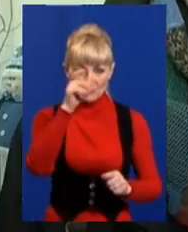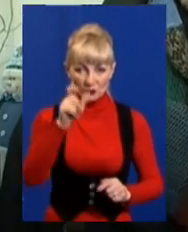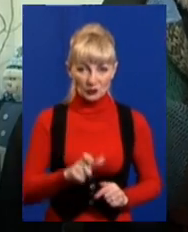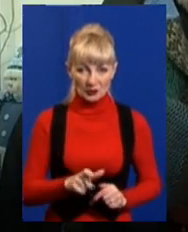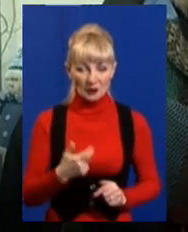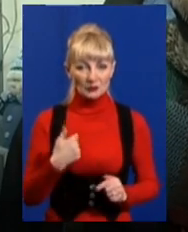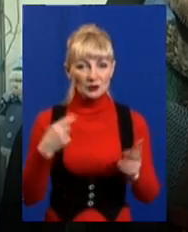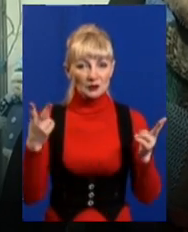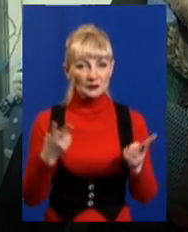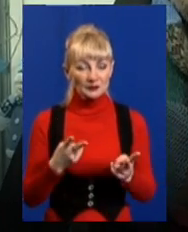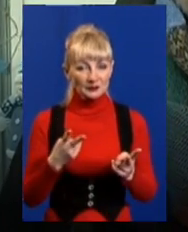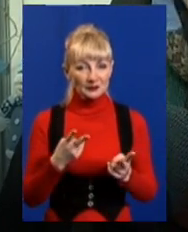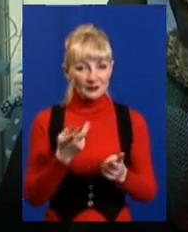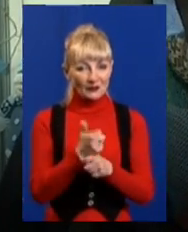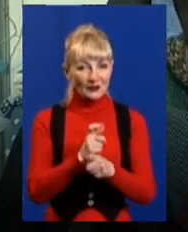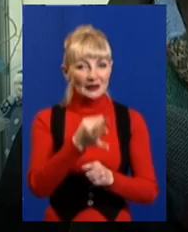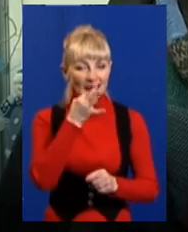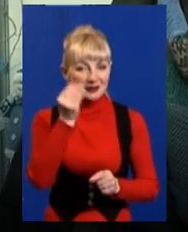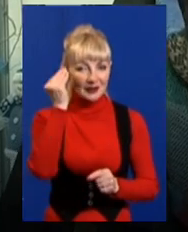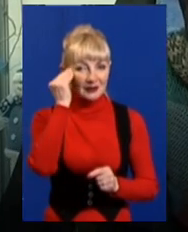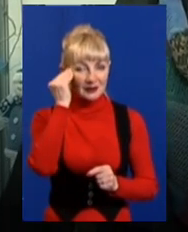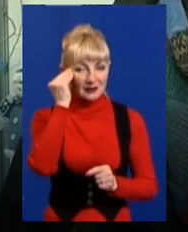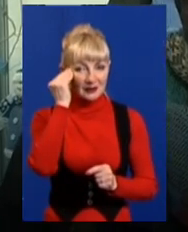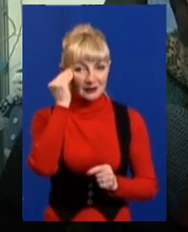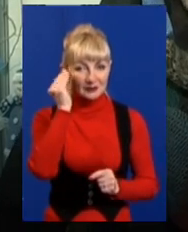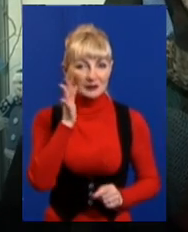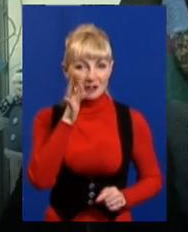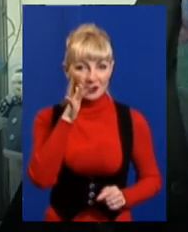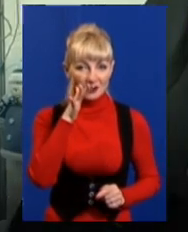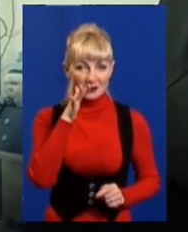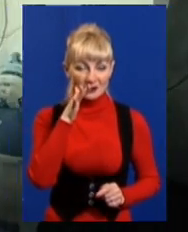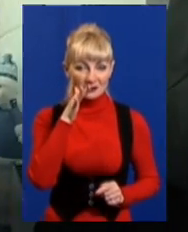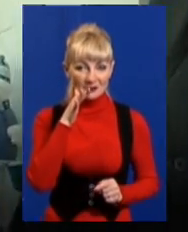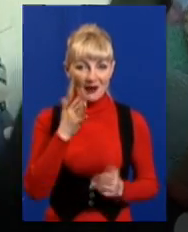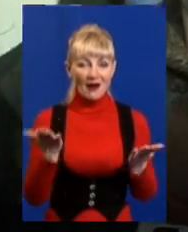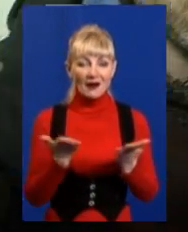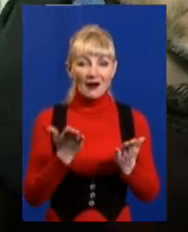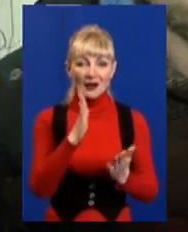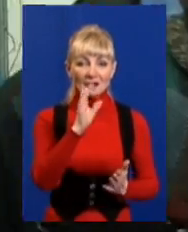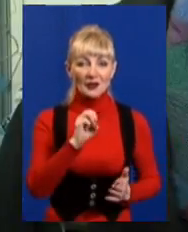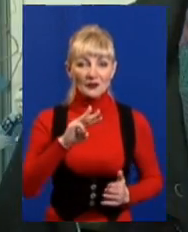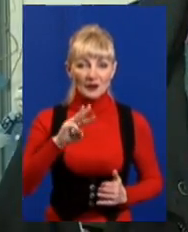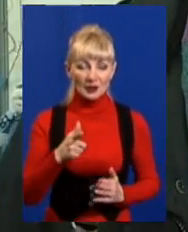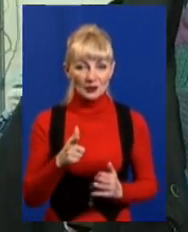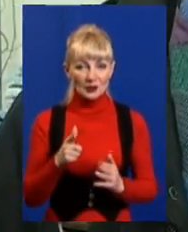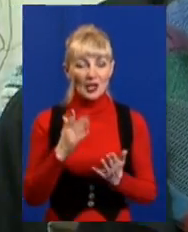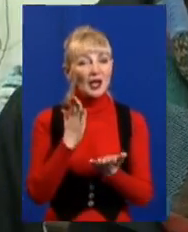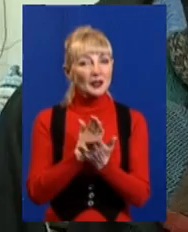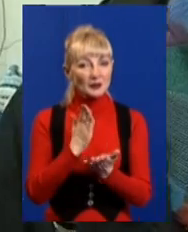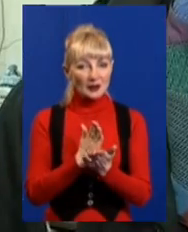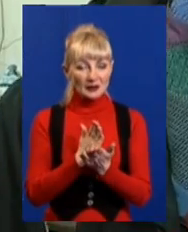Мені дуже подобається ідея ресеклінга, коли якась річ може мати